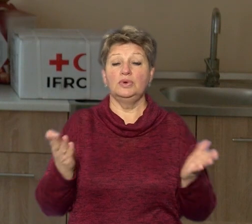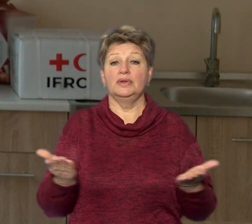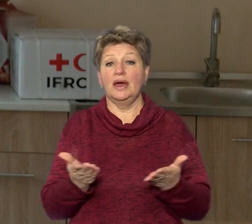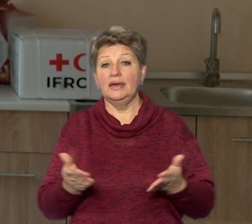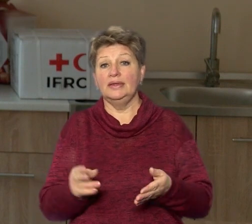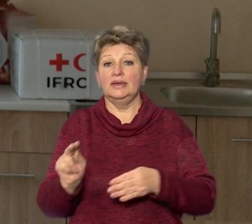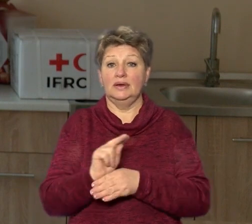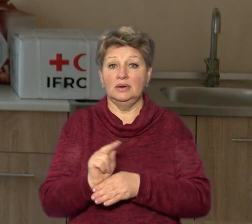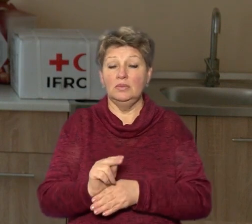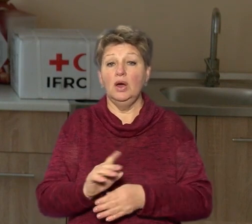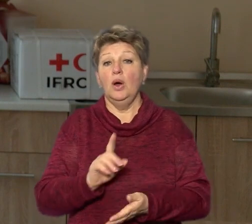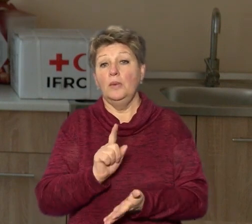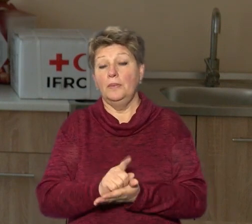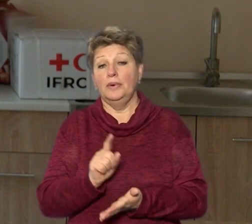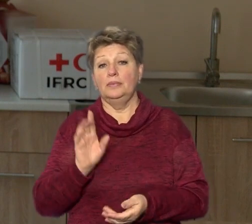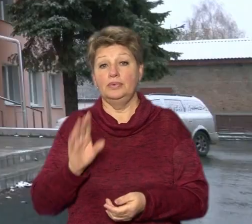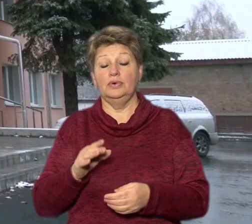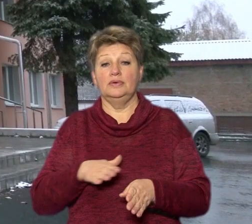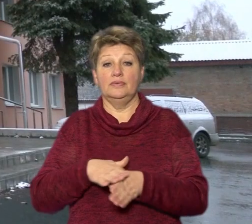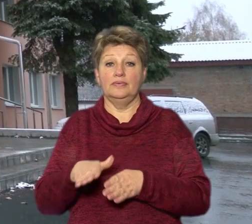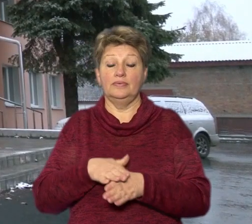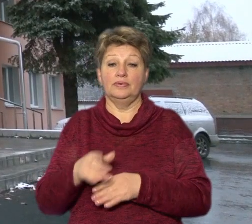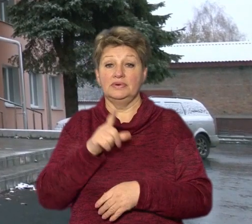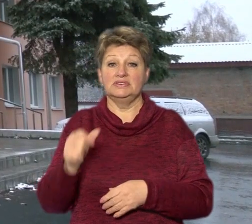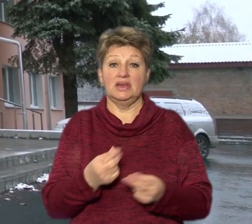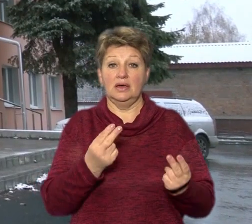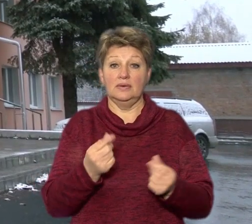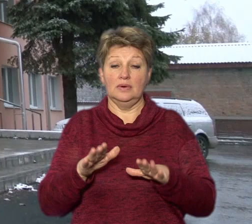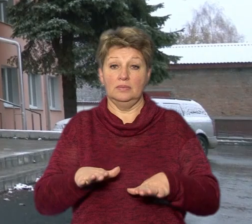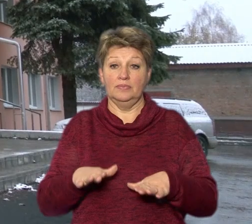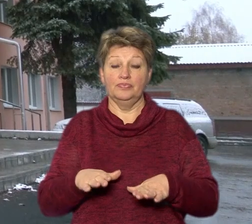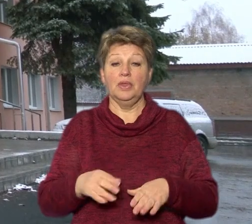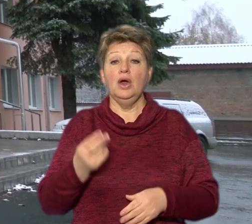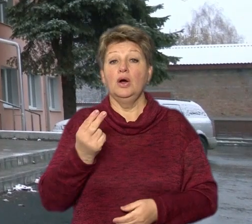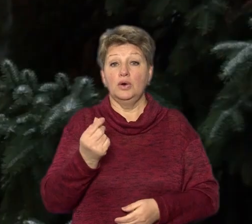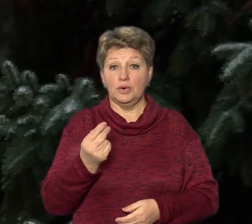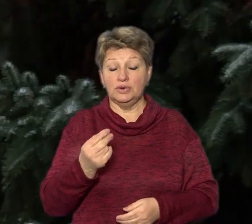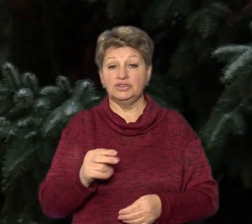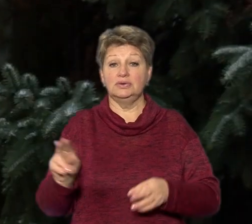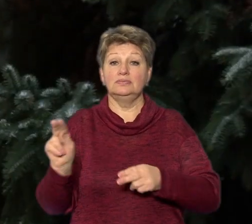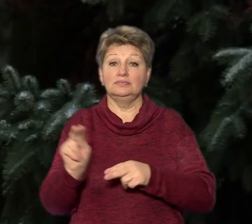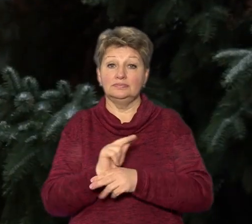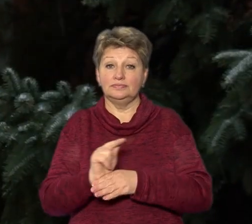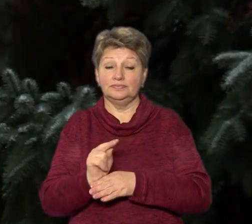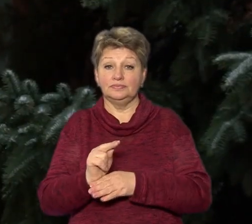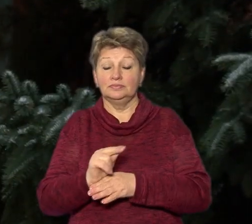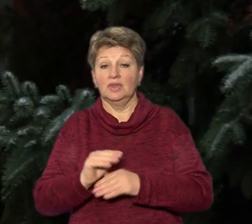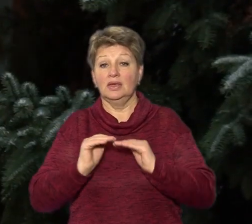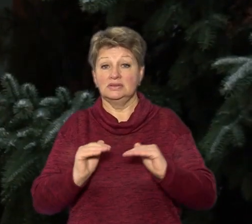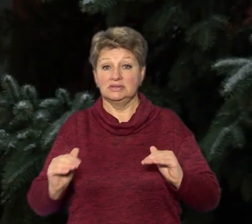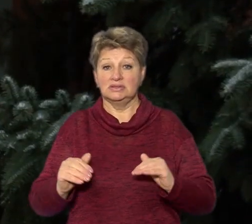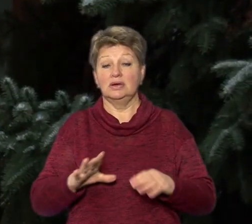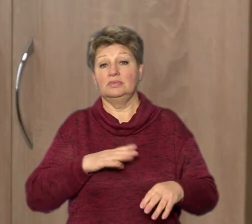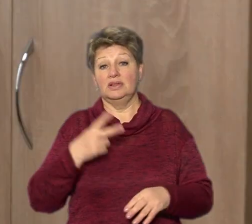виконуватися коштом місцевого бюджету. Гроші на перебудову садочка – це 20 мільйонів гривень – спрямувала Черкаська міськрада.